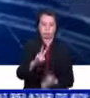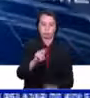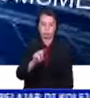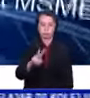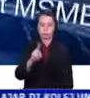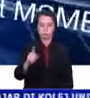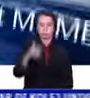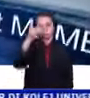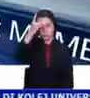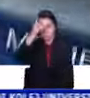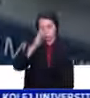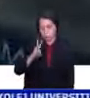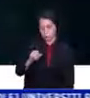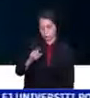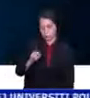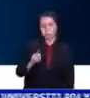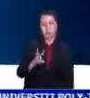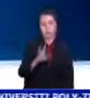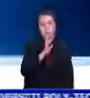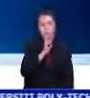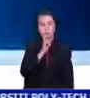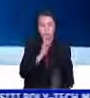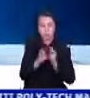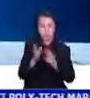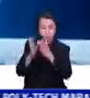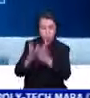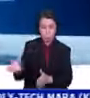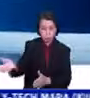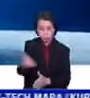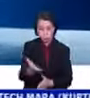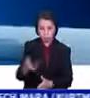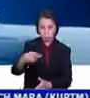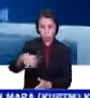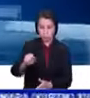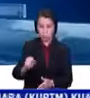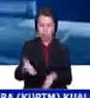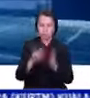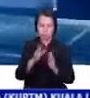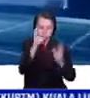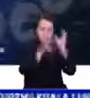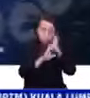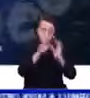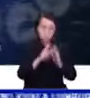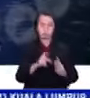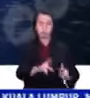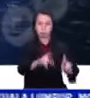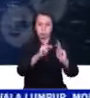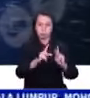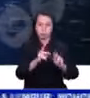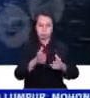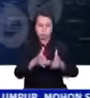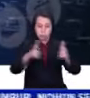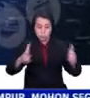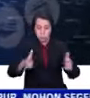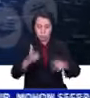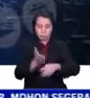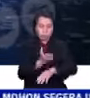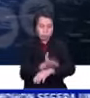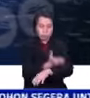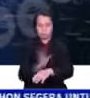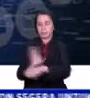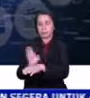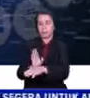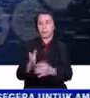Datuk Seri Dr. Wan Junadi berkata usahawan PKS juga disaran meneroka potensi mengembangkan perniagaan